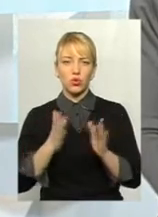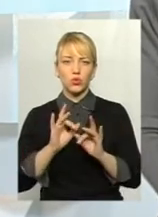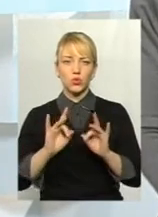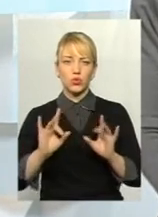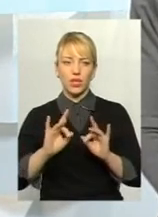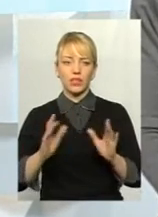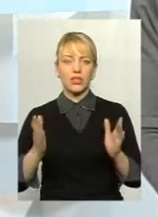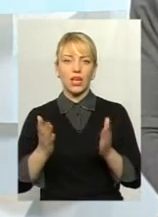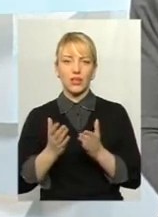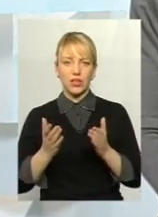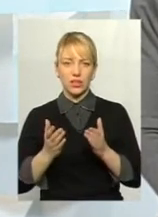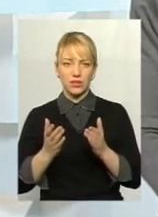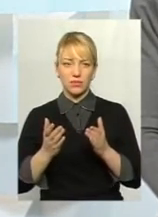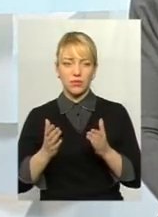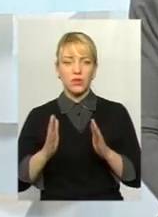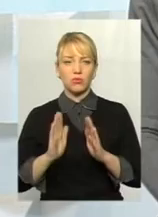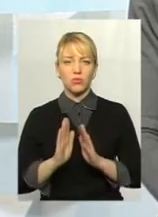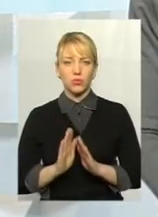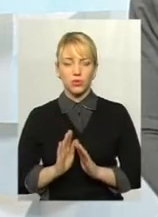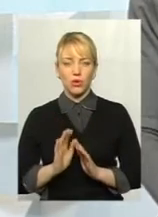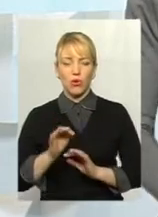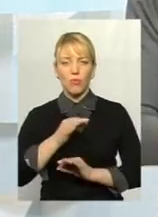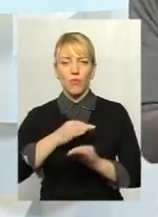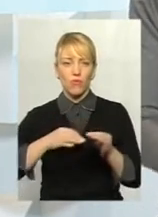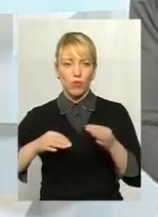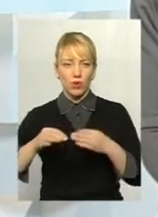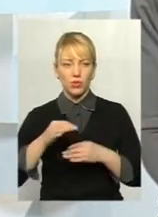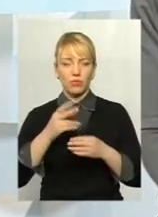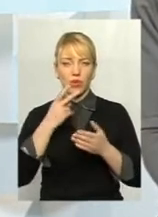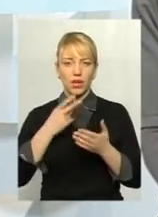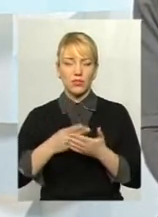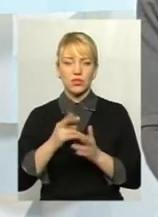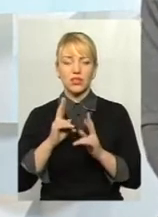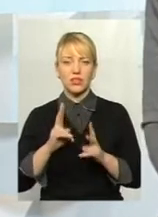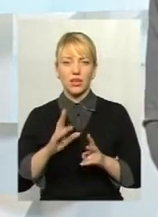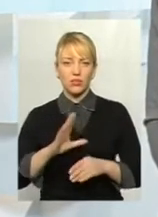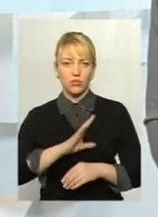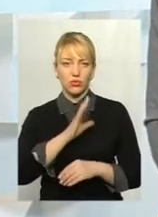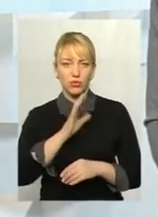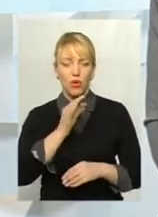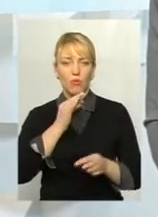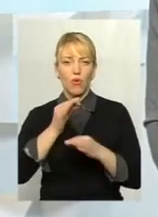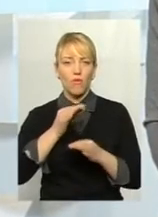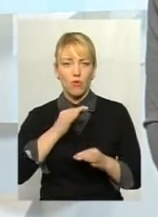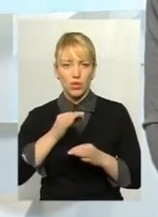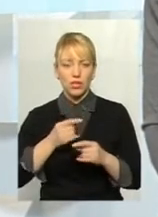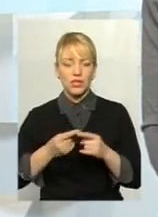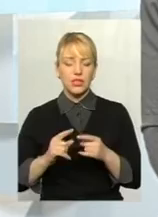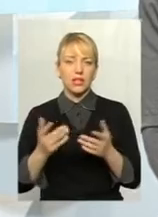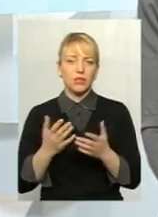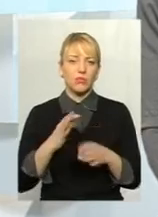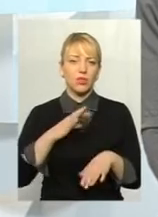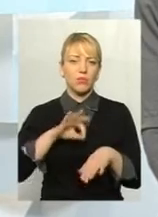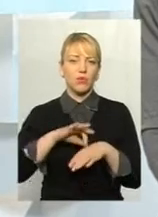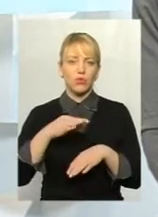в якому, власне, буде показано, як обговорювали, які болючі